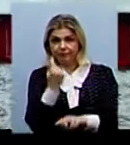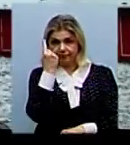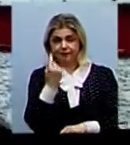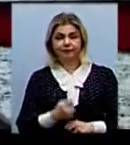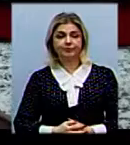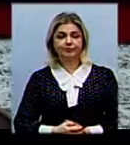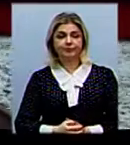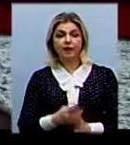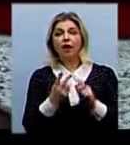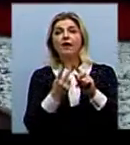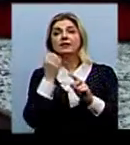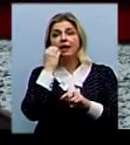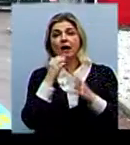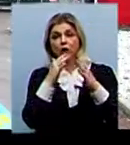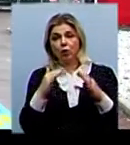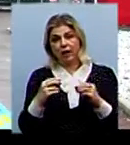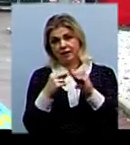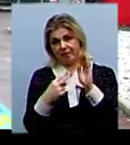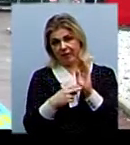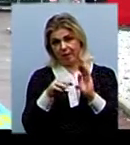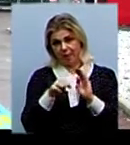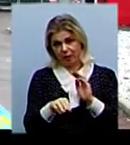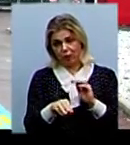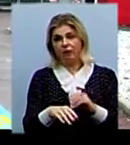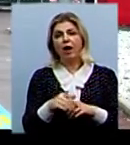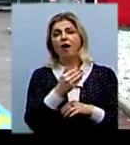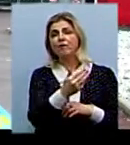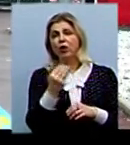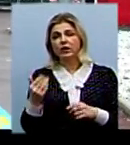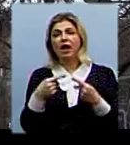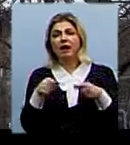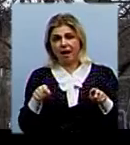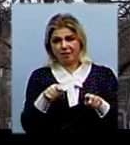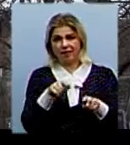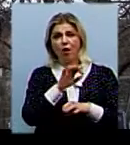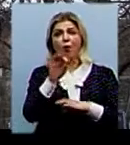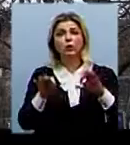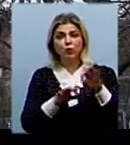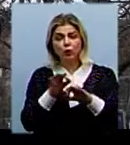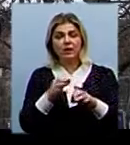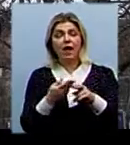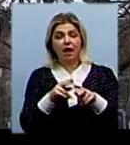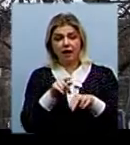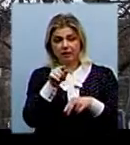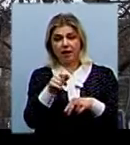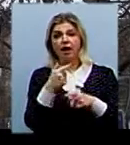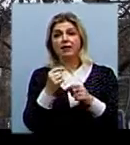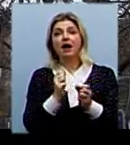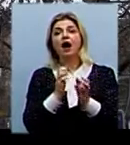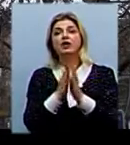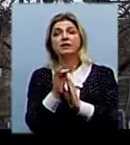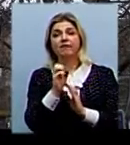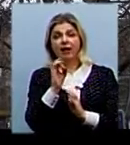площі, а стара ялинка 17 метрів. Вони принципово різних конструкцій. Та ялинка, яка стоїть на Каштановому сквері,